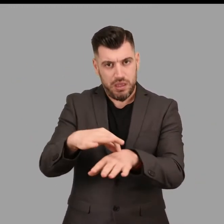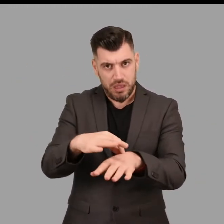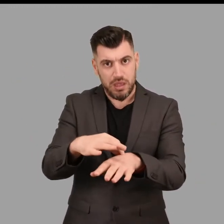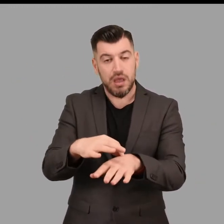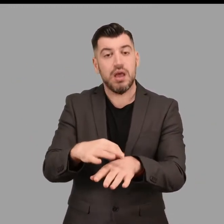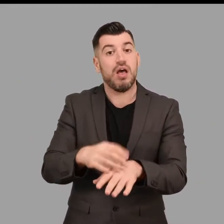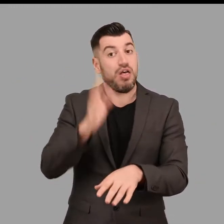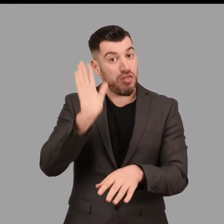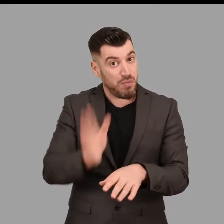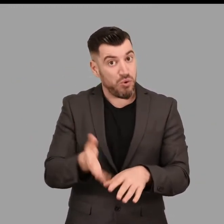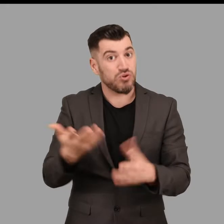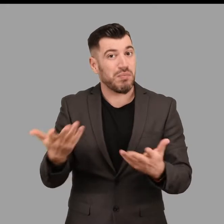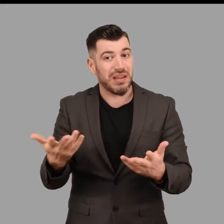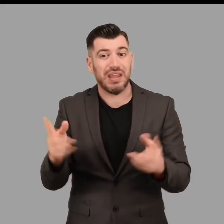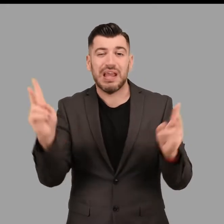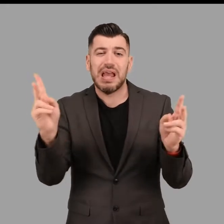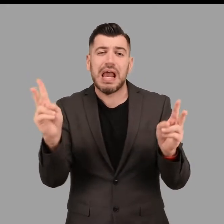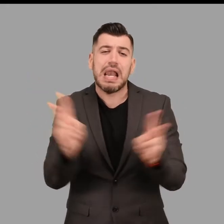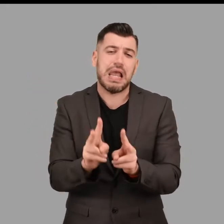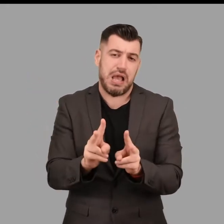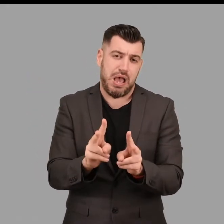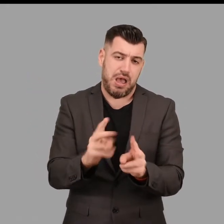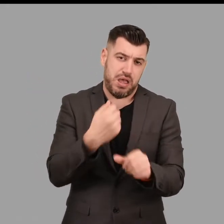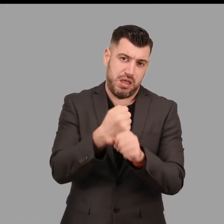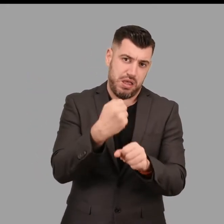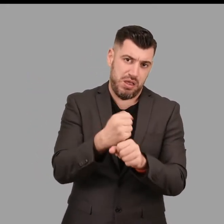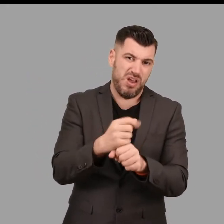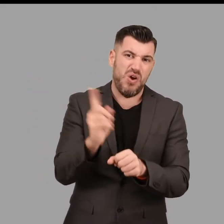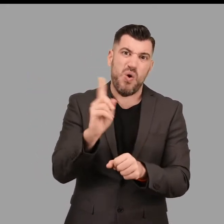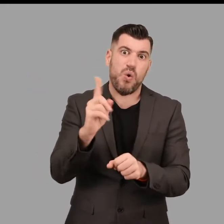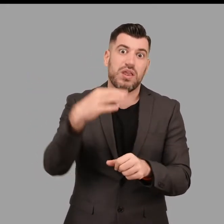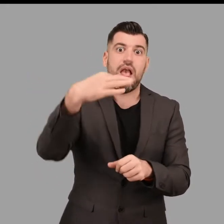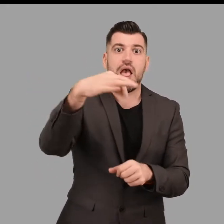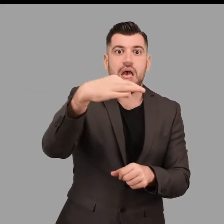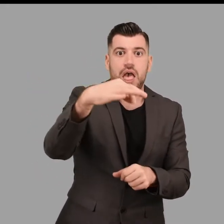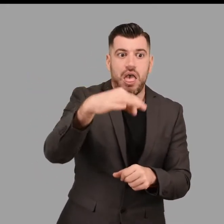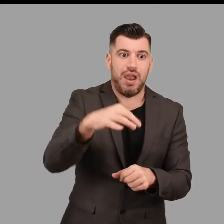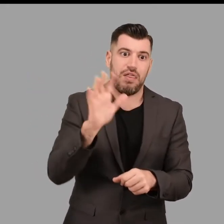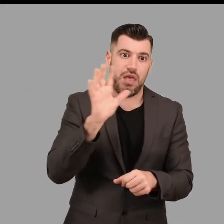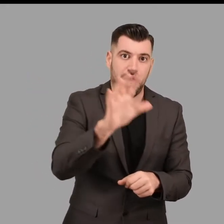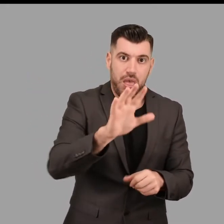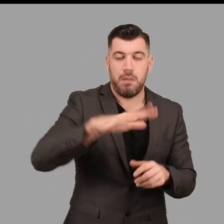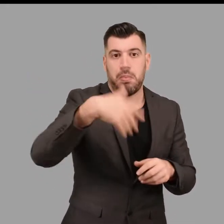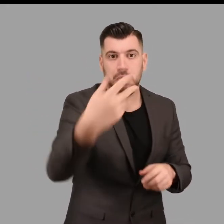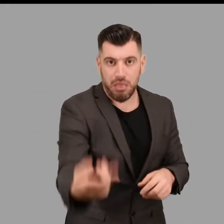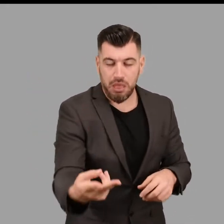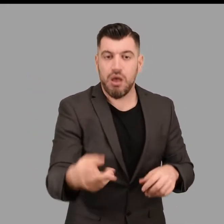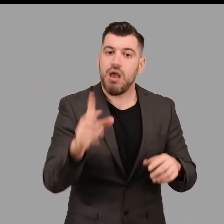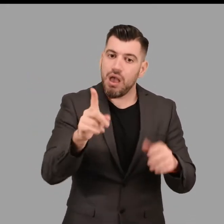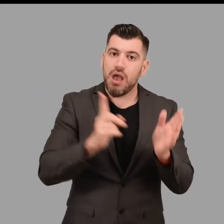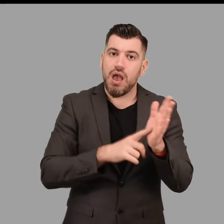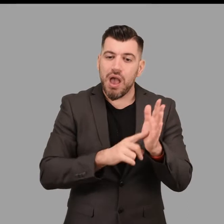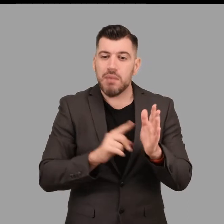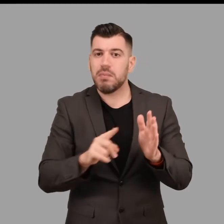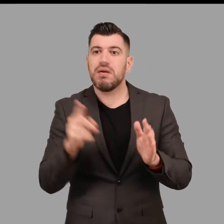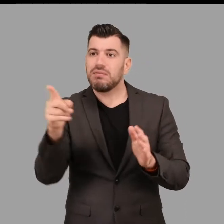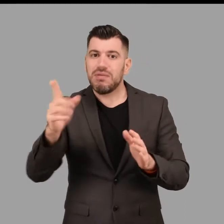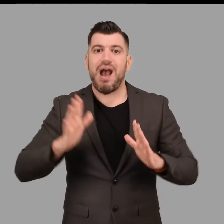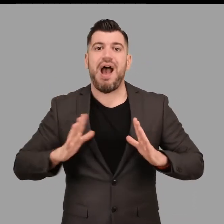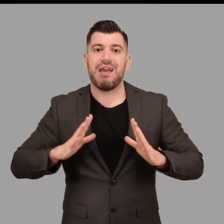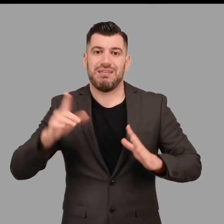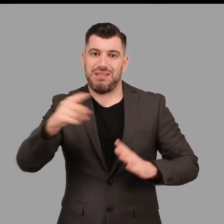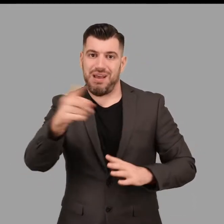περιορισμένο αριθμό εκθεμάτων όχι ιδιαίτερο ευπαθών, σε σημεία του χώρου που θα εξασφάλιζαν την απρόσκοπτη κίνηση των